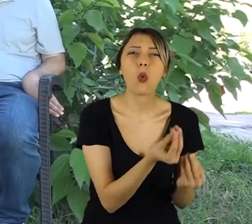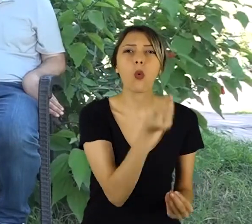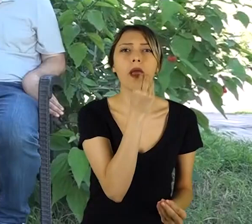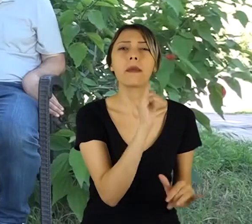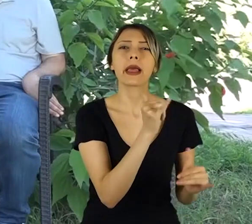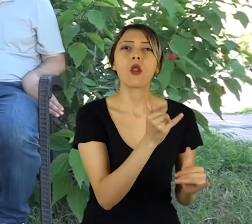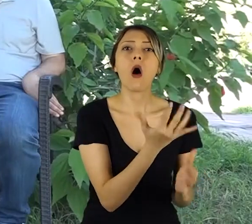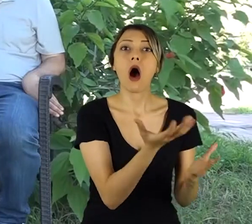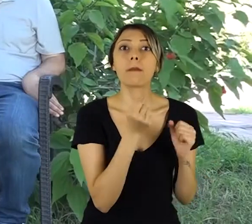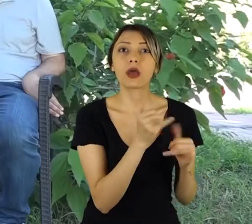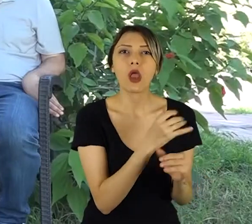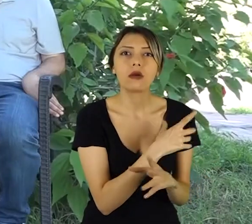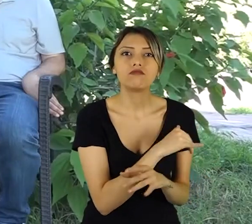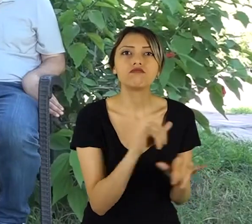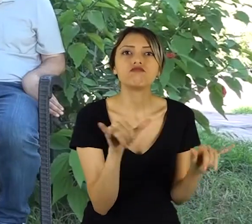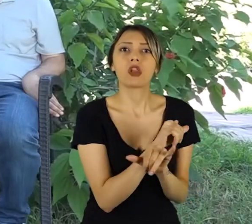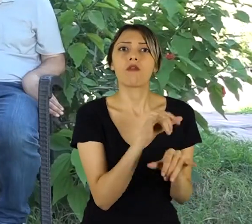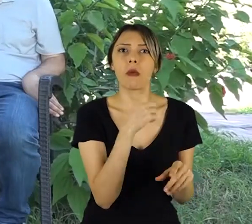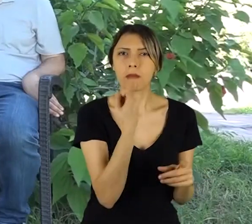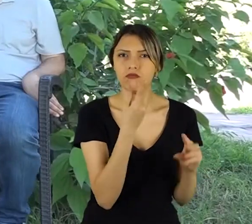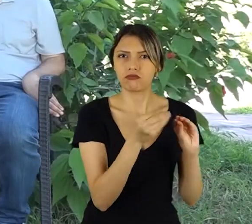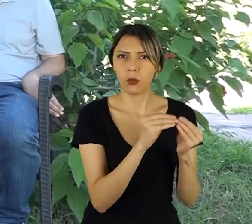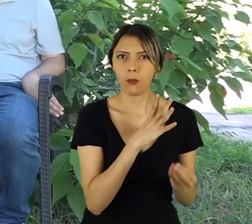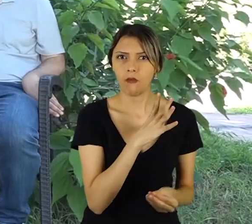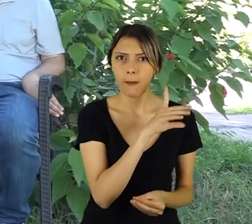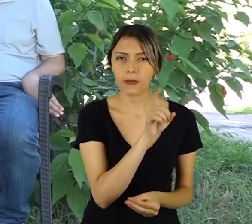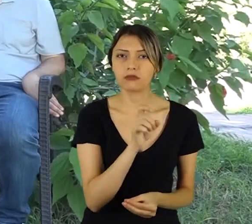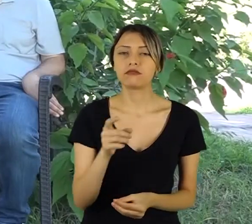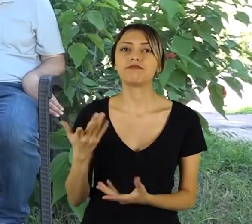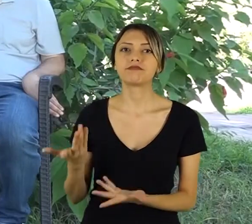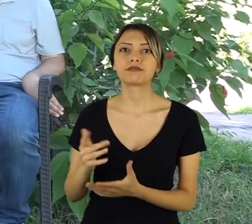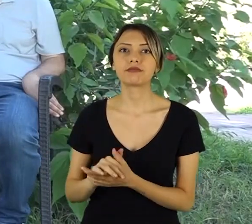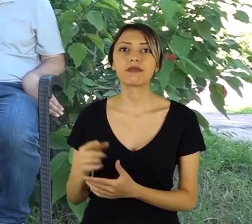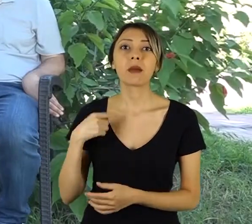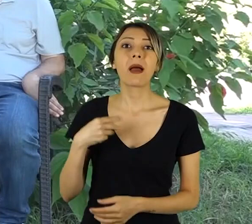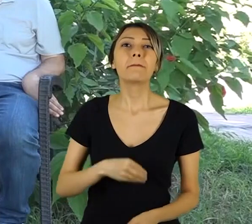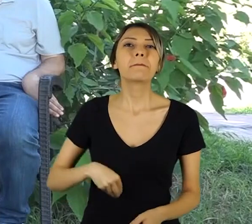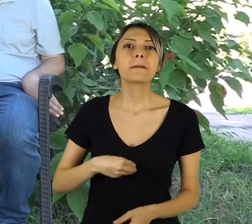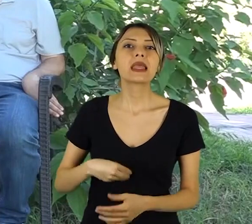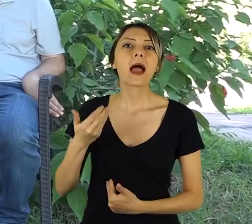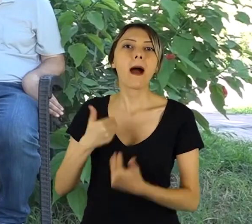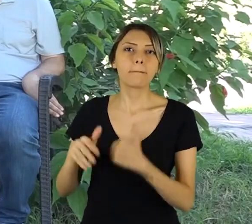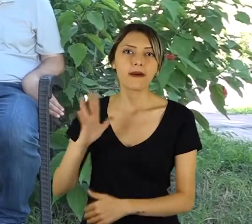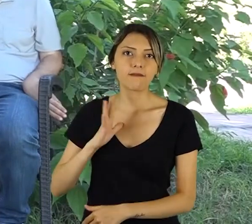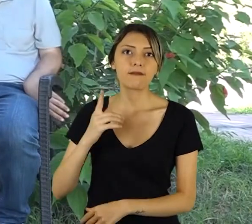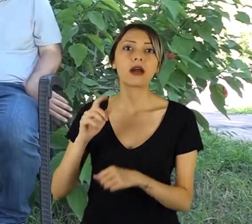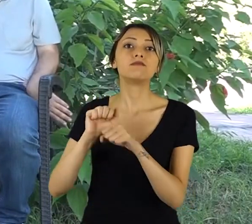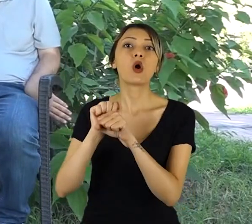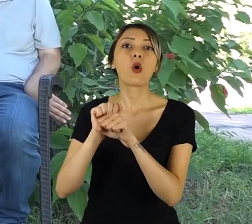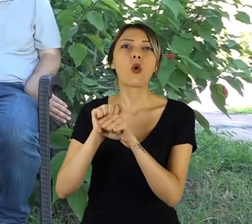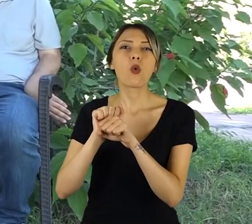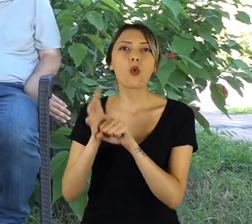alma verme durumlarında herhangi bir değişiklik oldu mu? Şimdi Gaym arkadaşım, ben mide ameliyatlı olduğum için pandemiye denk geldi